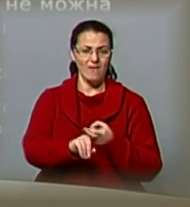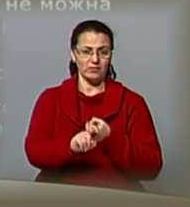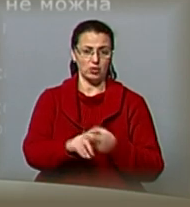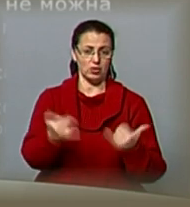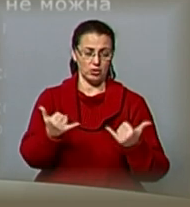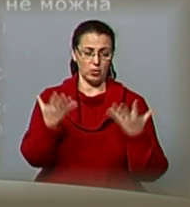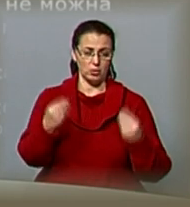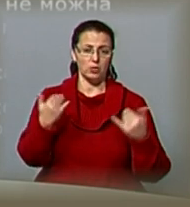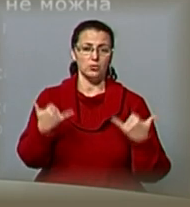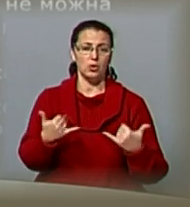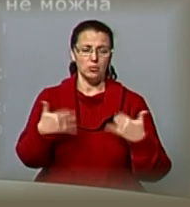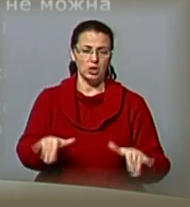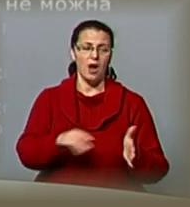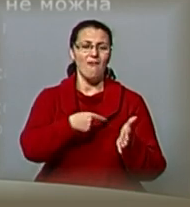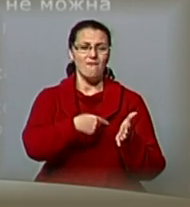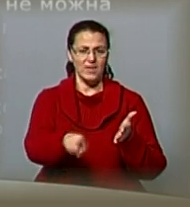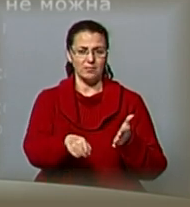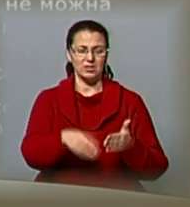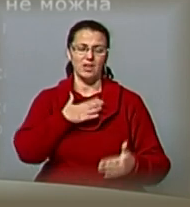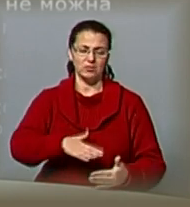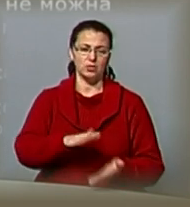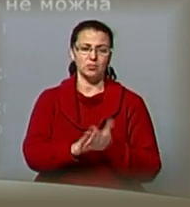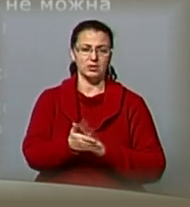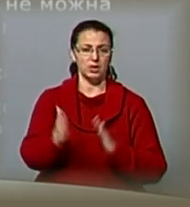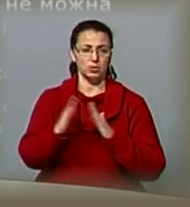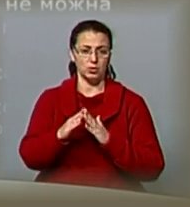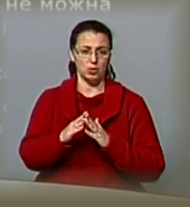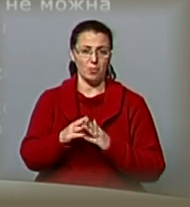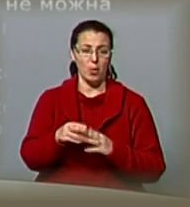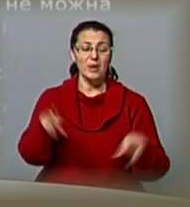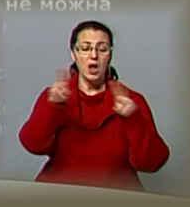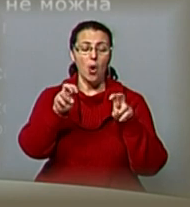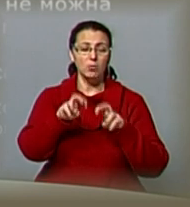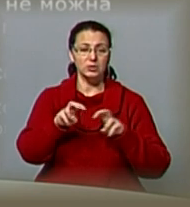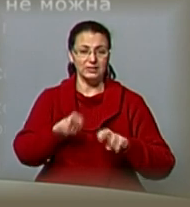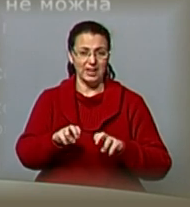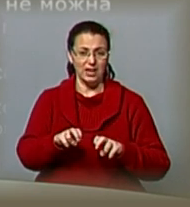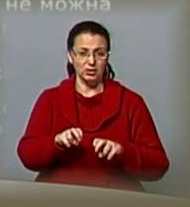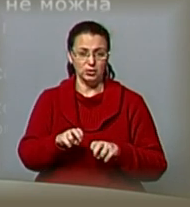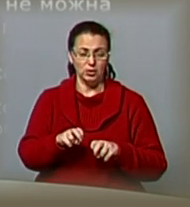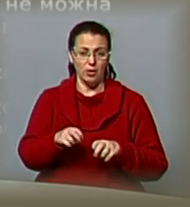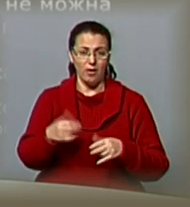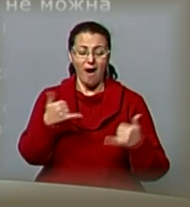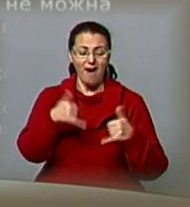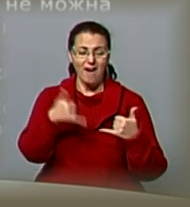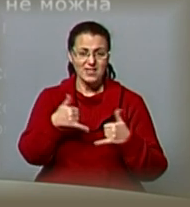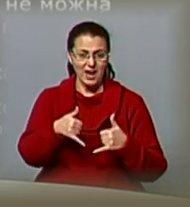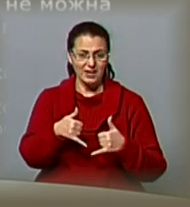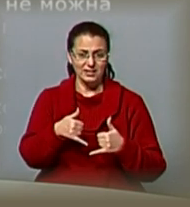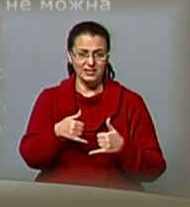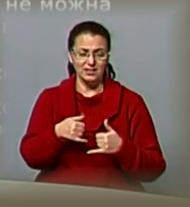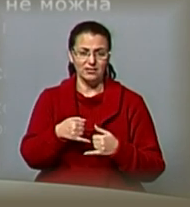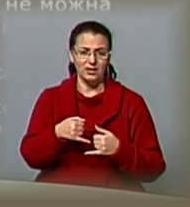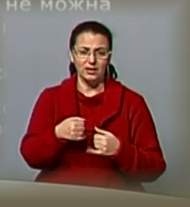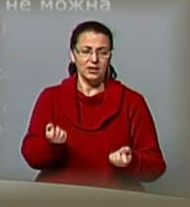сьогоднішній день вже виписана в задовільному стані додому. При обстеженні матеріалу від хворої дитини патогенних